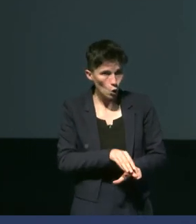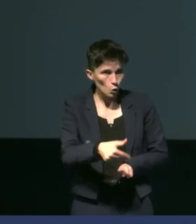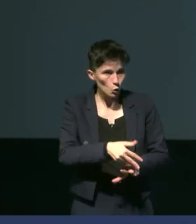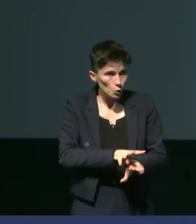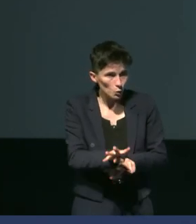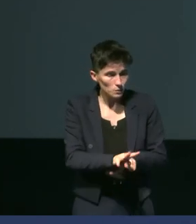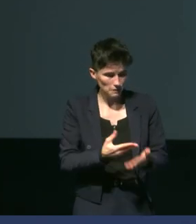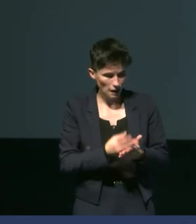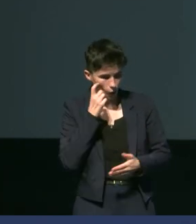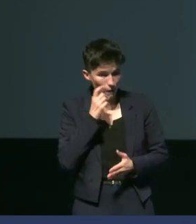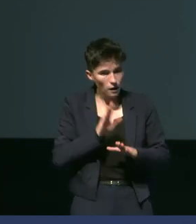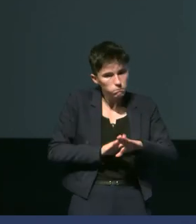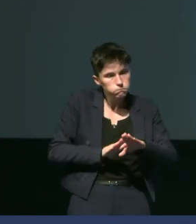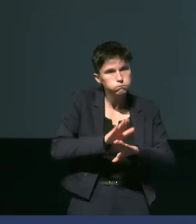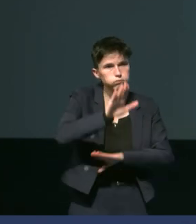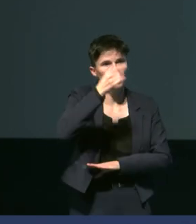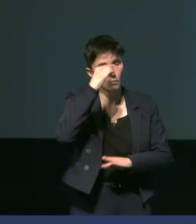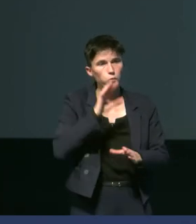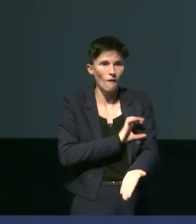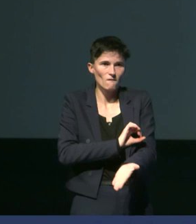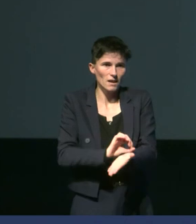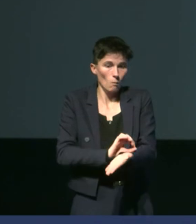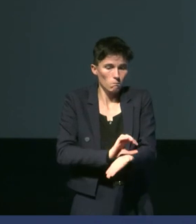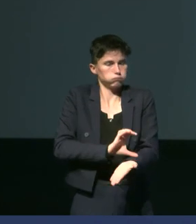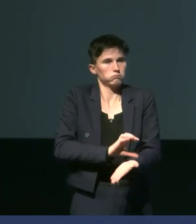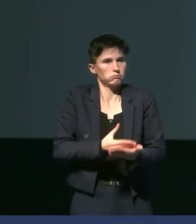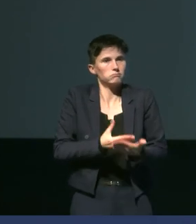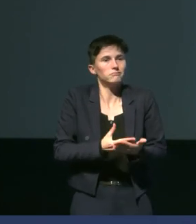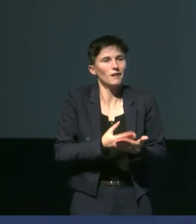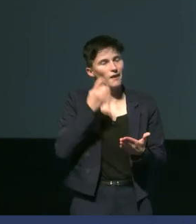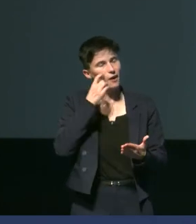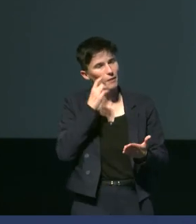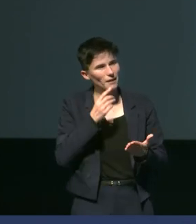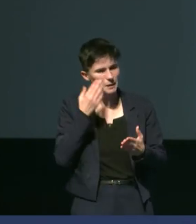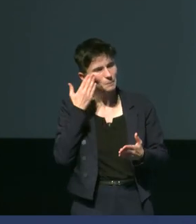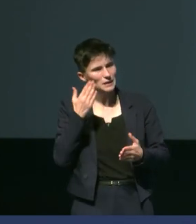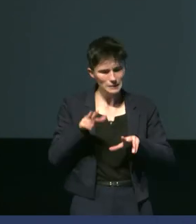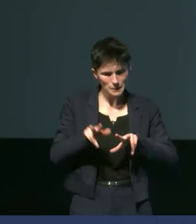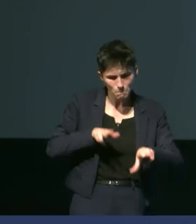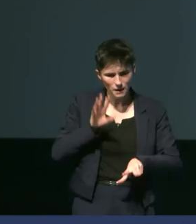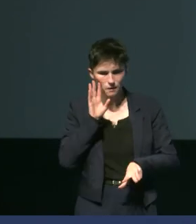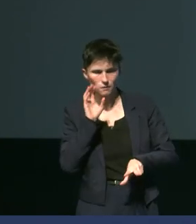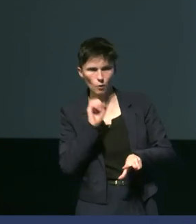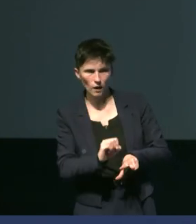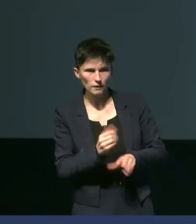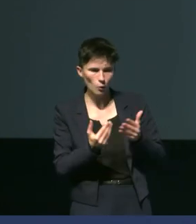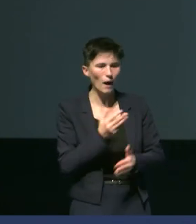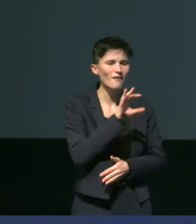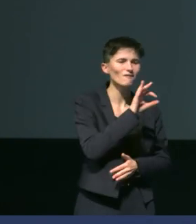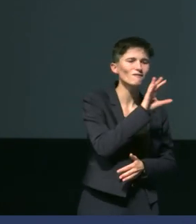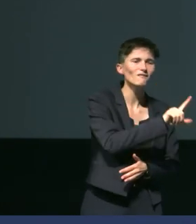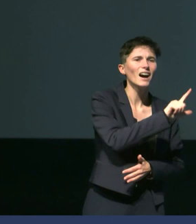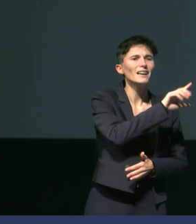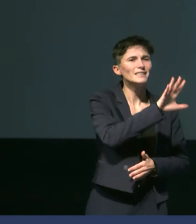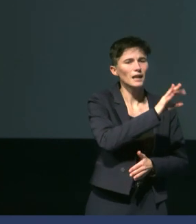augmentation de la vasodilatation. le voit bien ici. vous regardez, rien qu'au niveau des pieds à 25% par rapport à 50%,